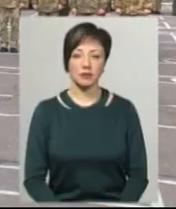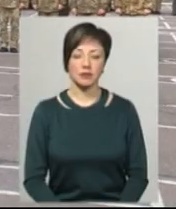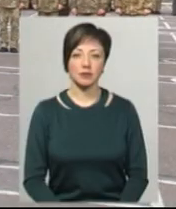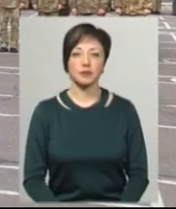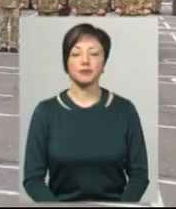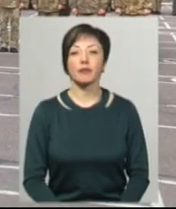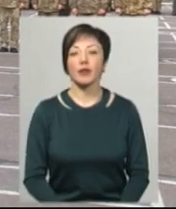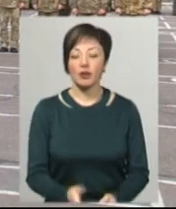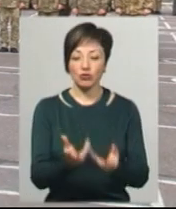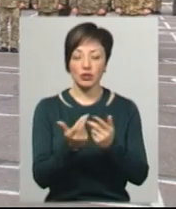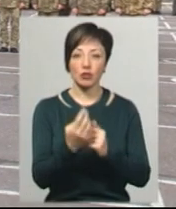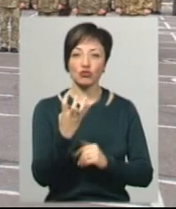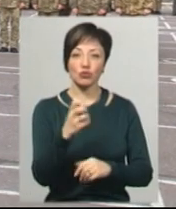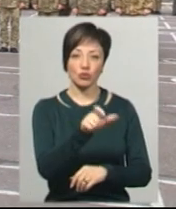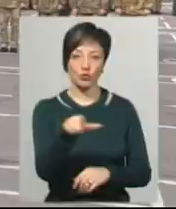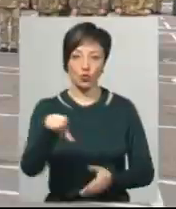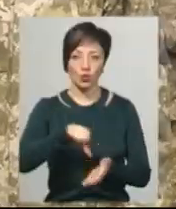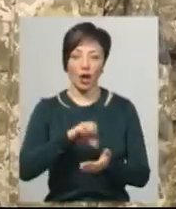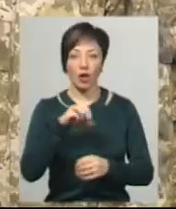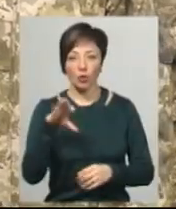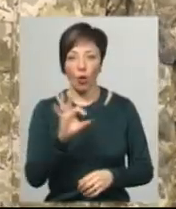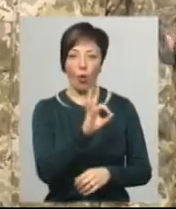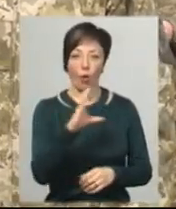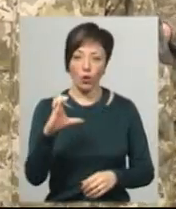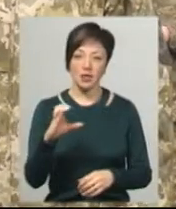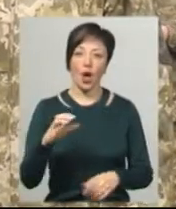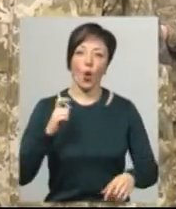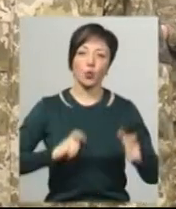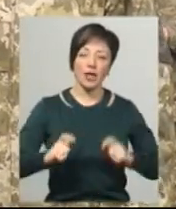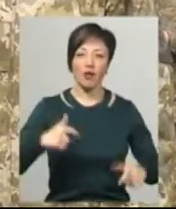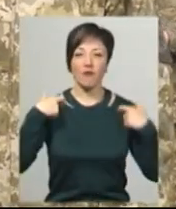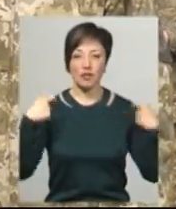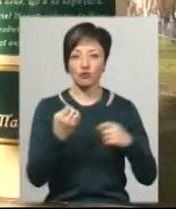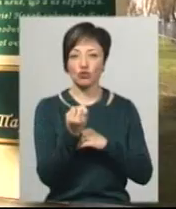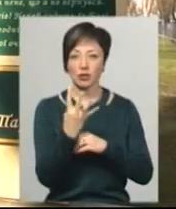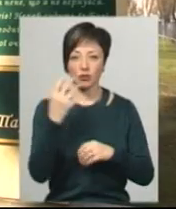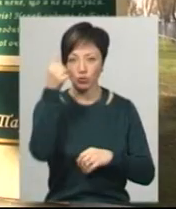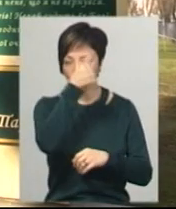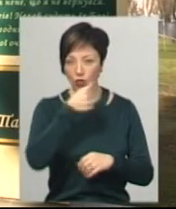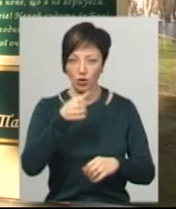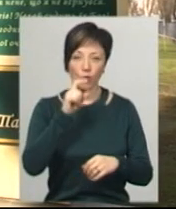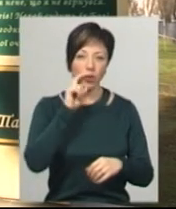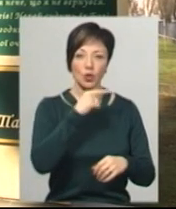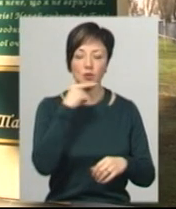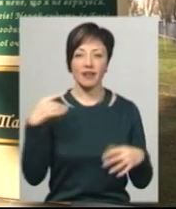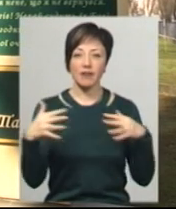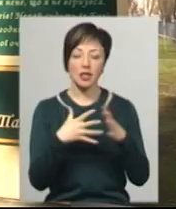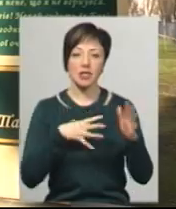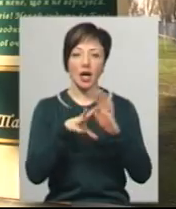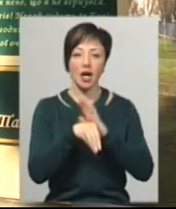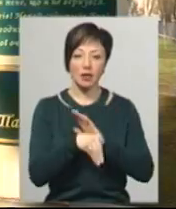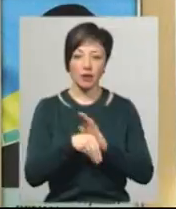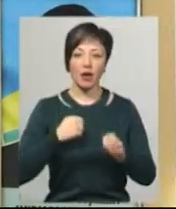З числа майже 400 учасників АТО і ООС, курсантів і офіцерів у 2014 році на українсько-російській війні загинув прапорщик